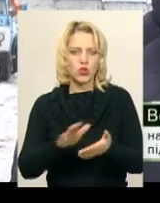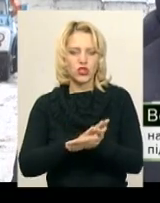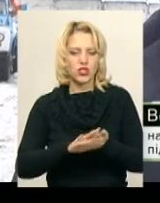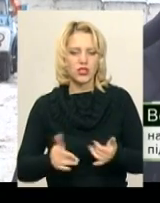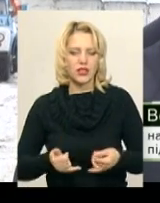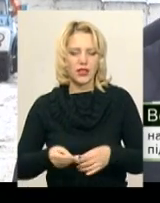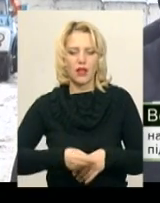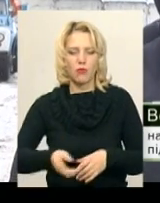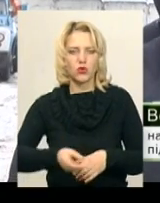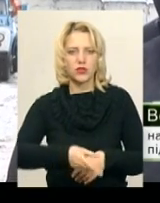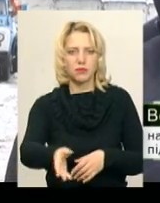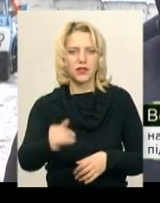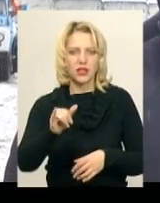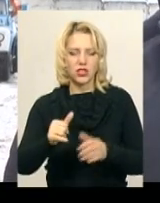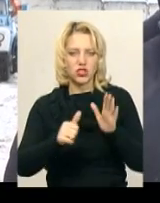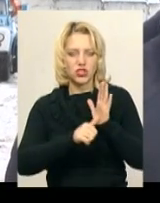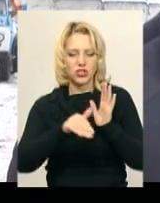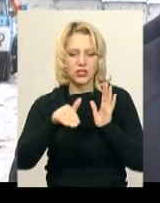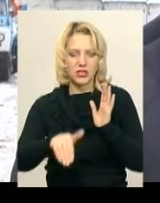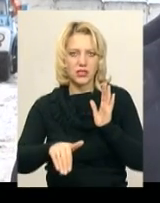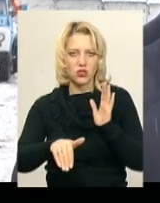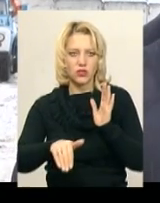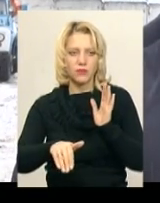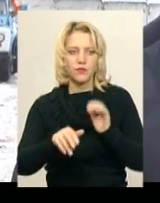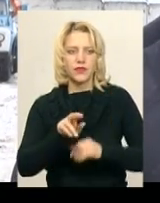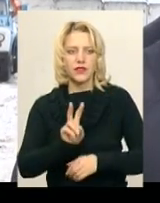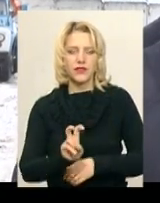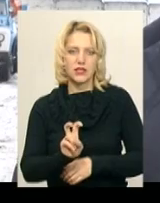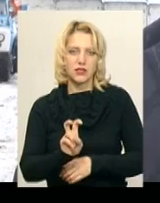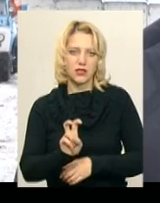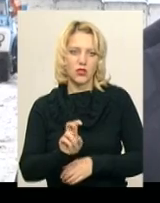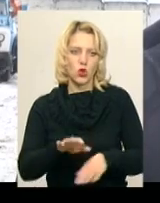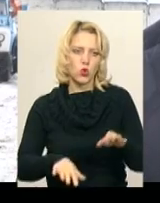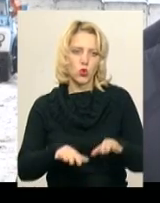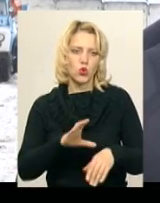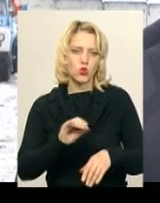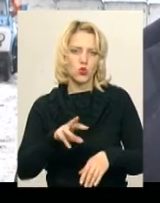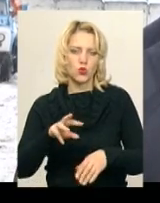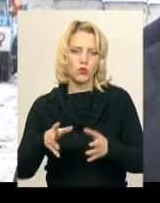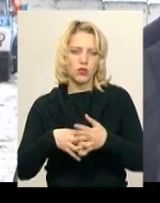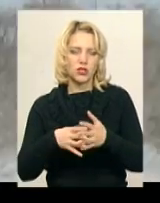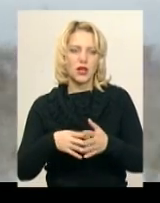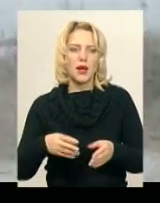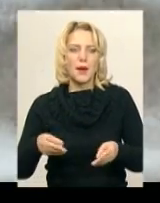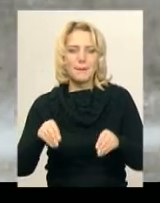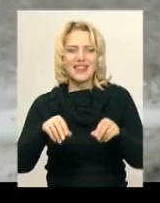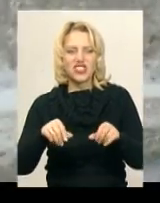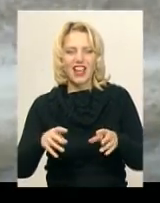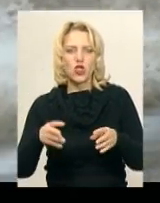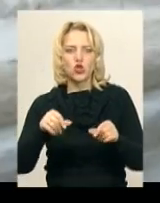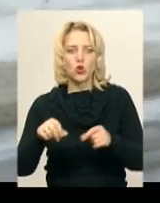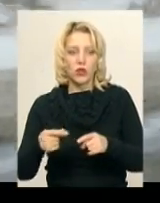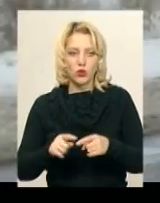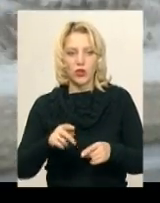посибки і 6200 тонн суміші піщано-соляної. Дороги державного